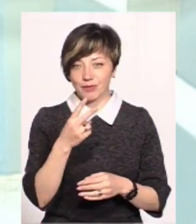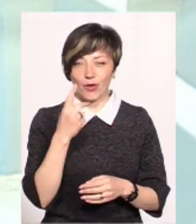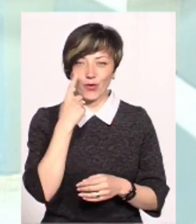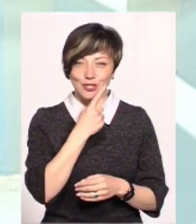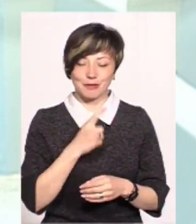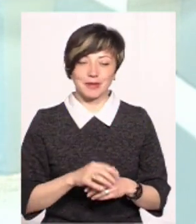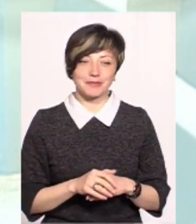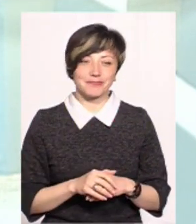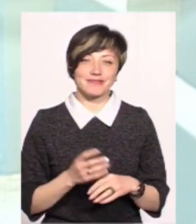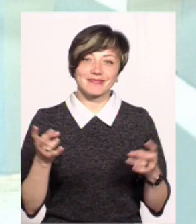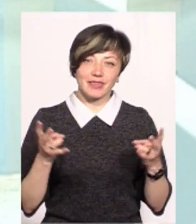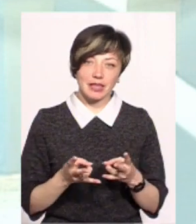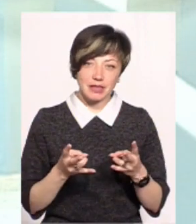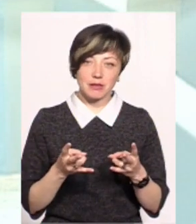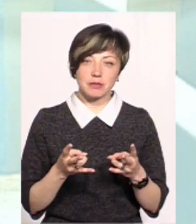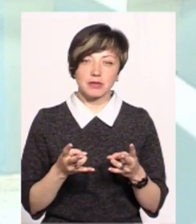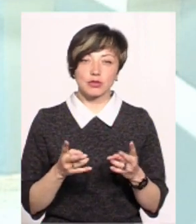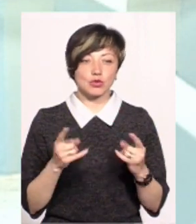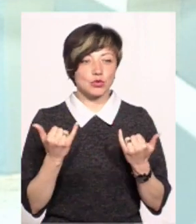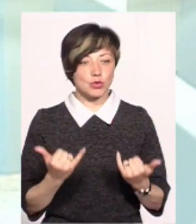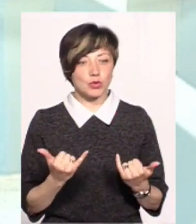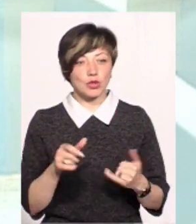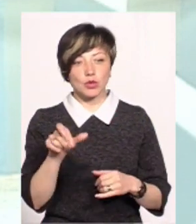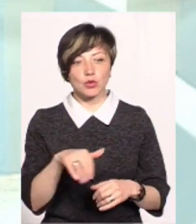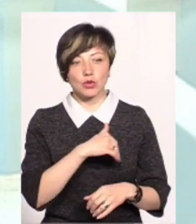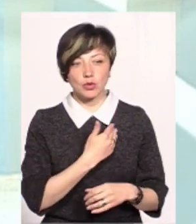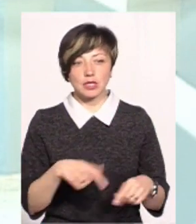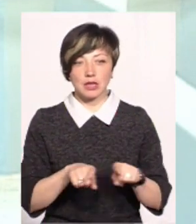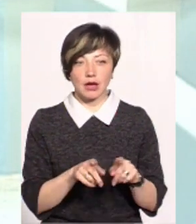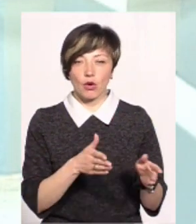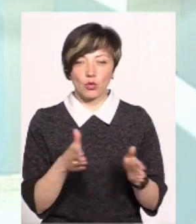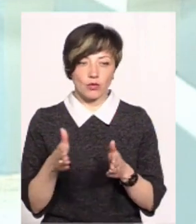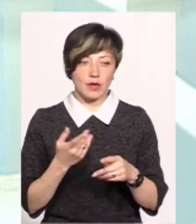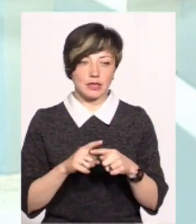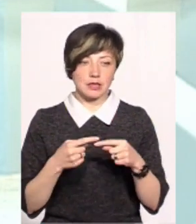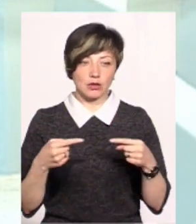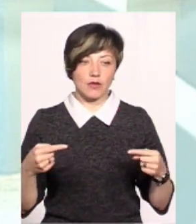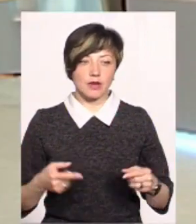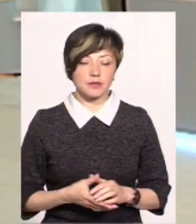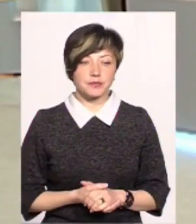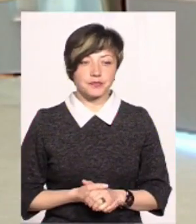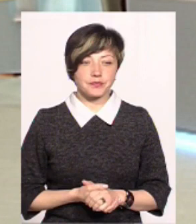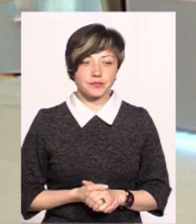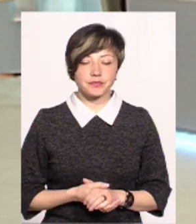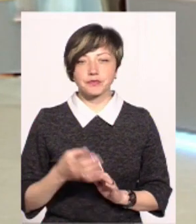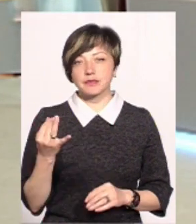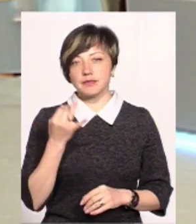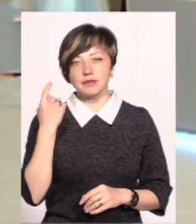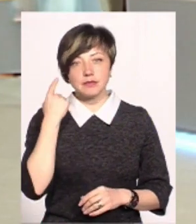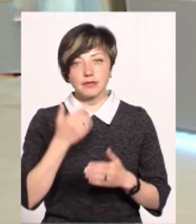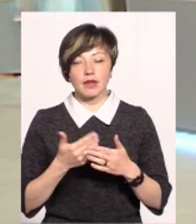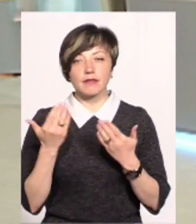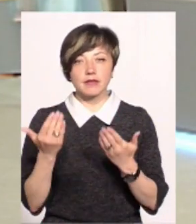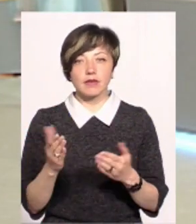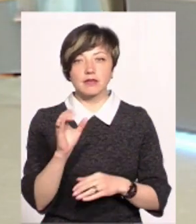іншими словами. І тому треба під те, що сьогодні людина хоче, так і готувати цей товар. От цікаво почути